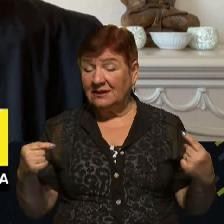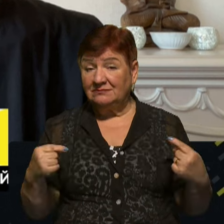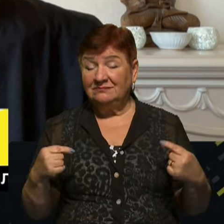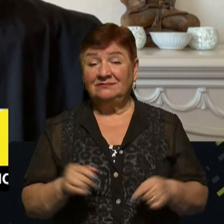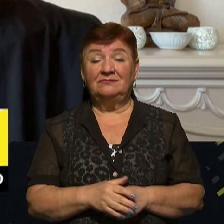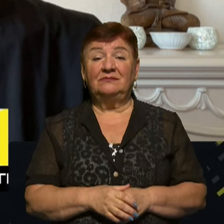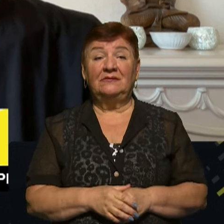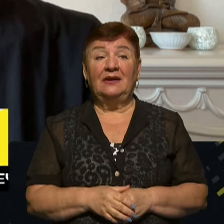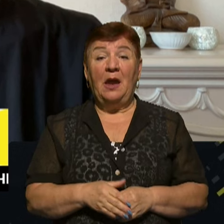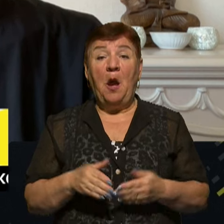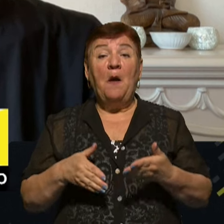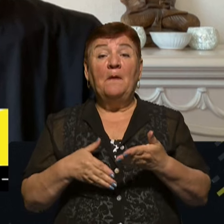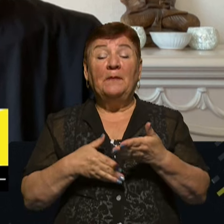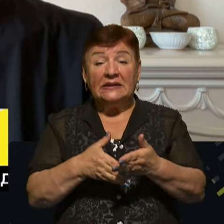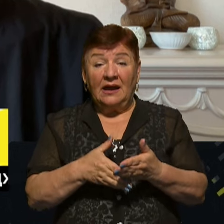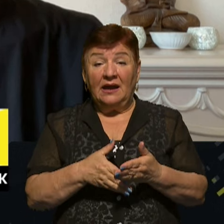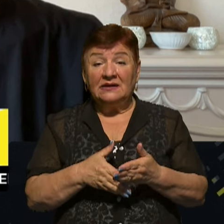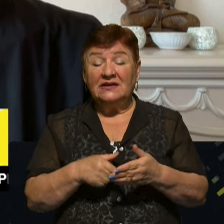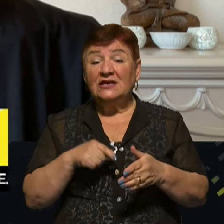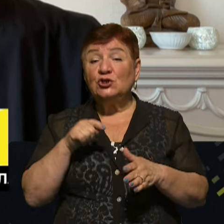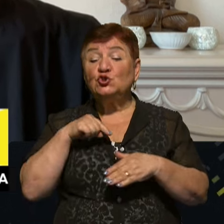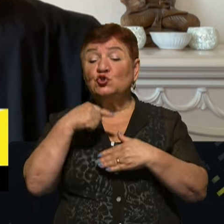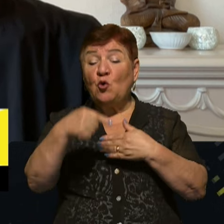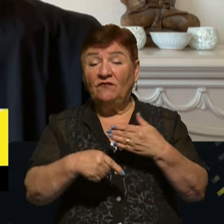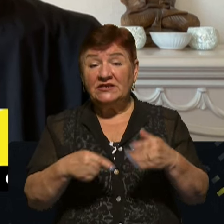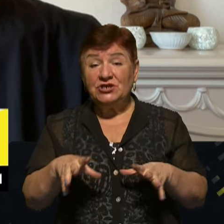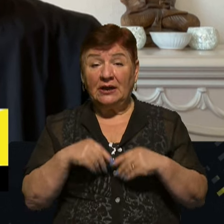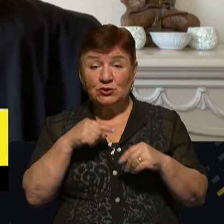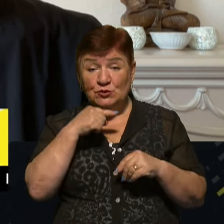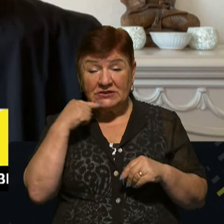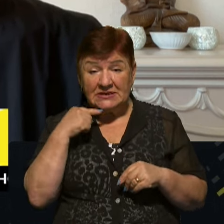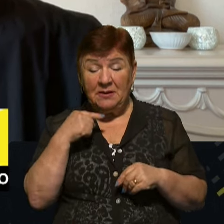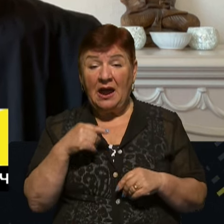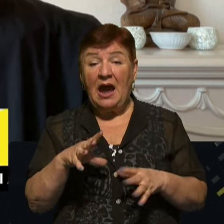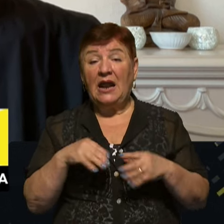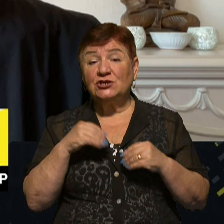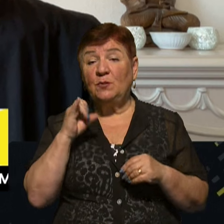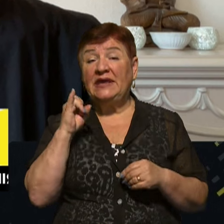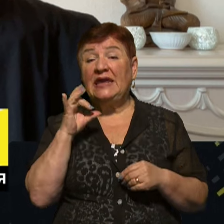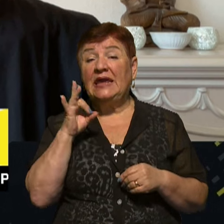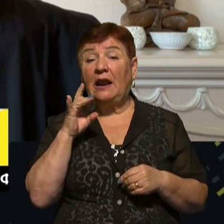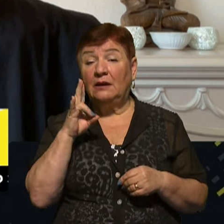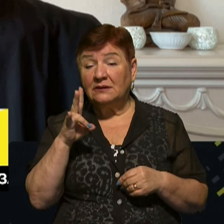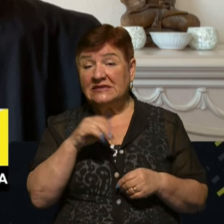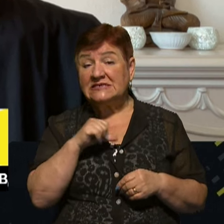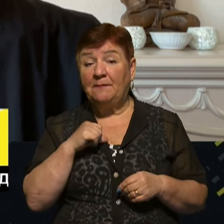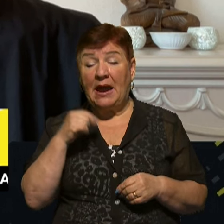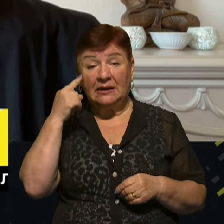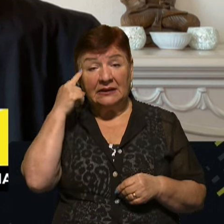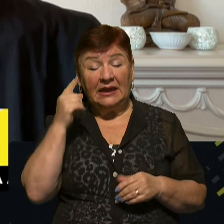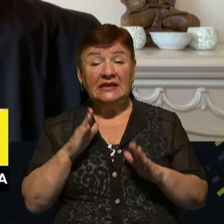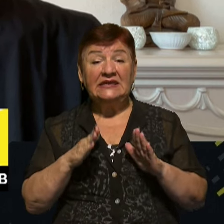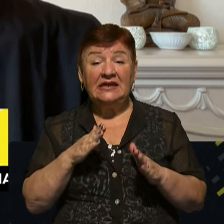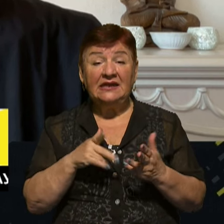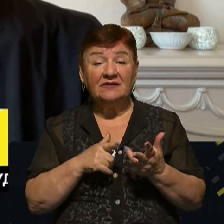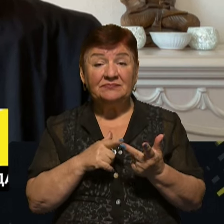мета КНР – це зовнішня експансія. Разом з Росією, разом з Іраном. Сама КНР петендує на території кілька